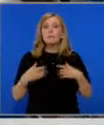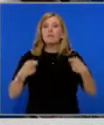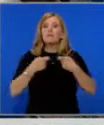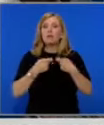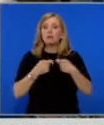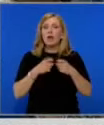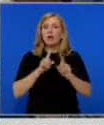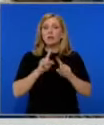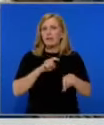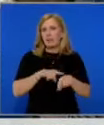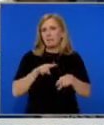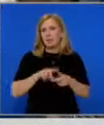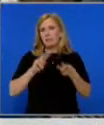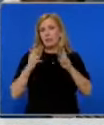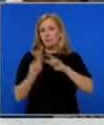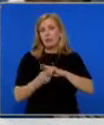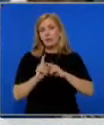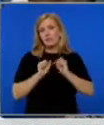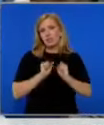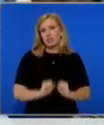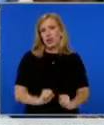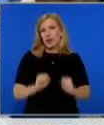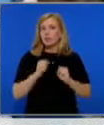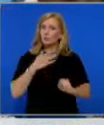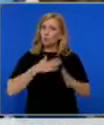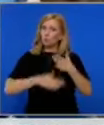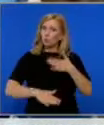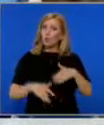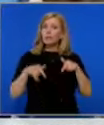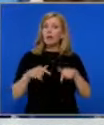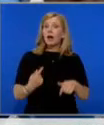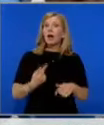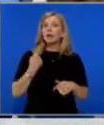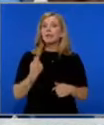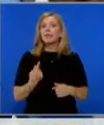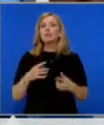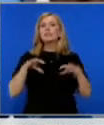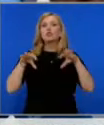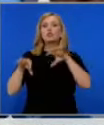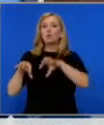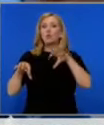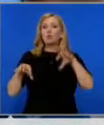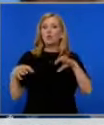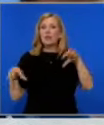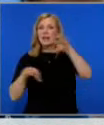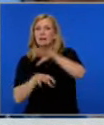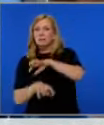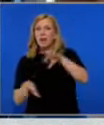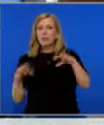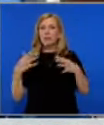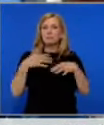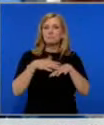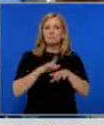не е времето за тези промени. Трябва да се изчака да се остави обстановката. Сега едни структни разбутвания на службите могат да объркат много.